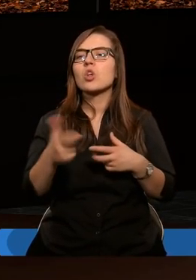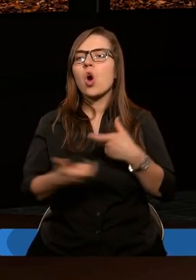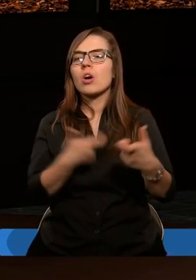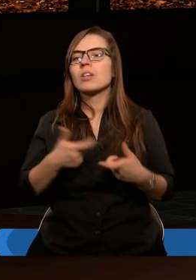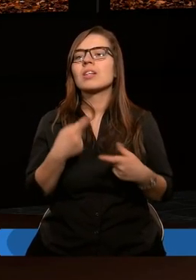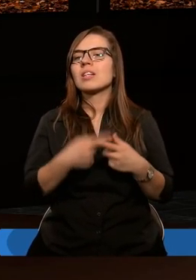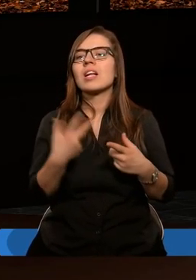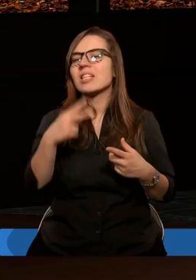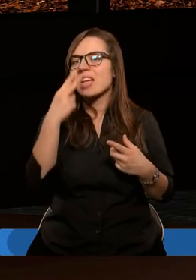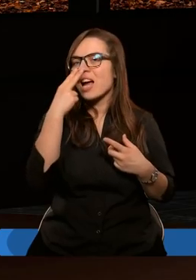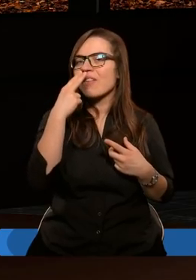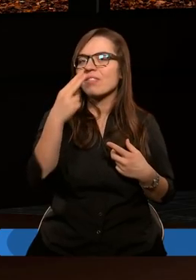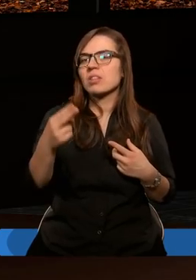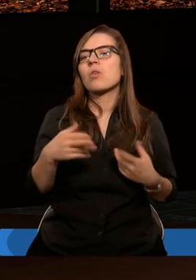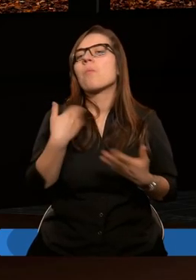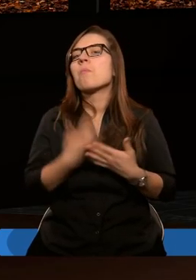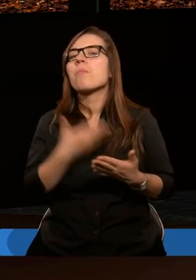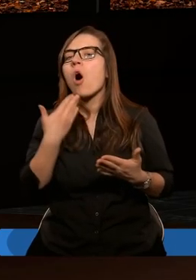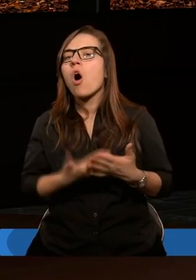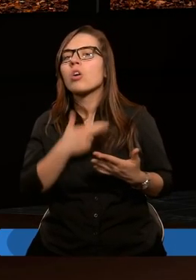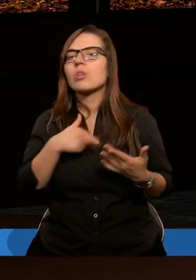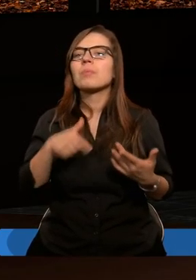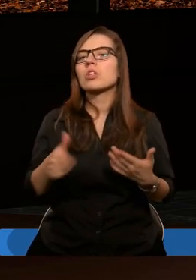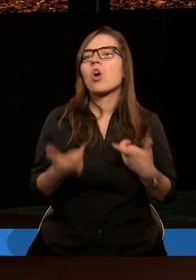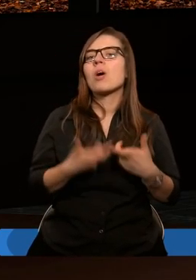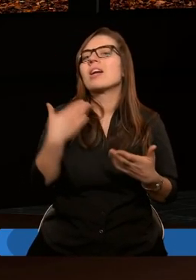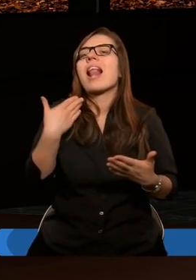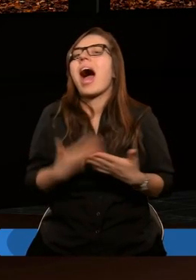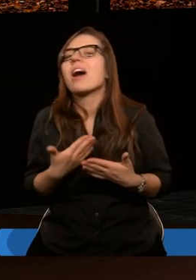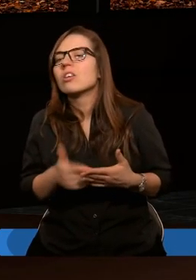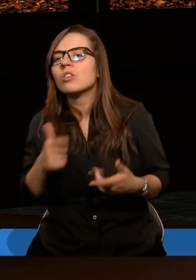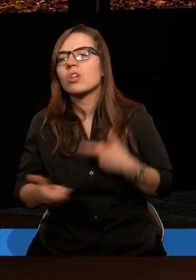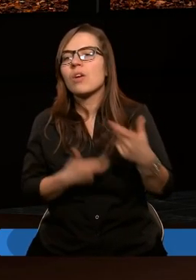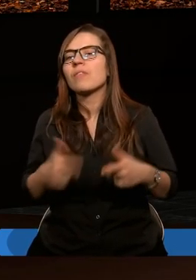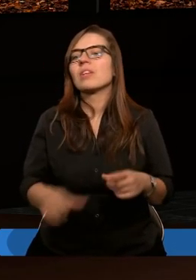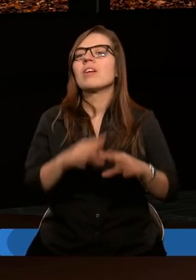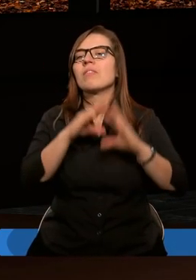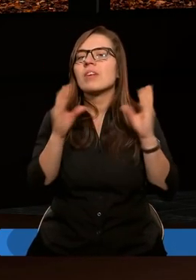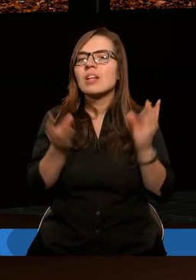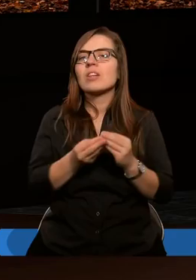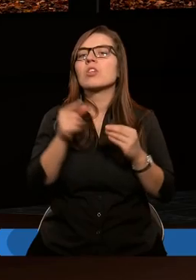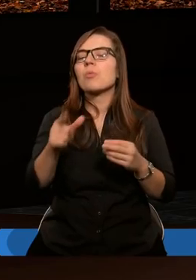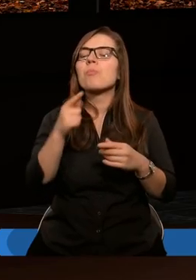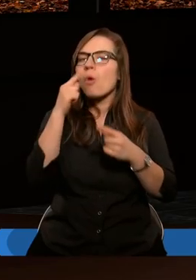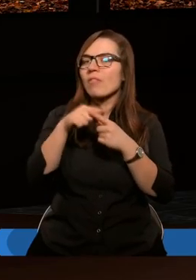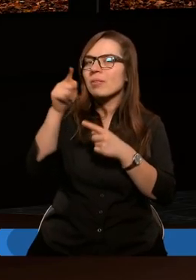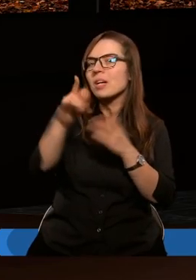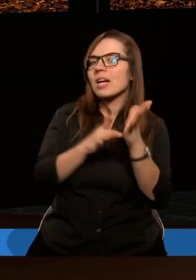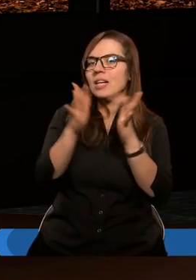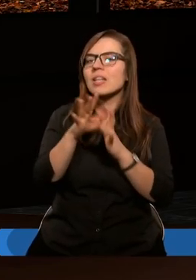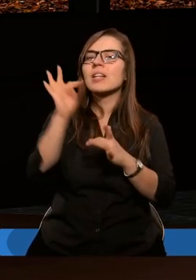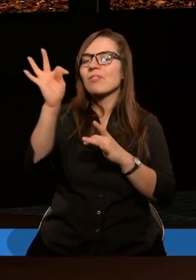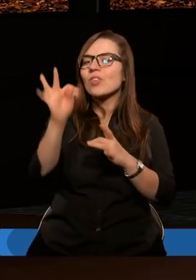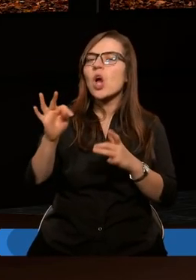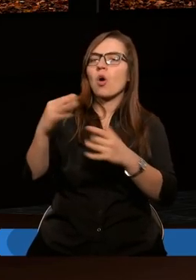Natomiast nie widzimy, po co my to robimy, czy dlaczego to robimy. Że w tym wszystkim ma się objawiać Chrystus. I że właśnie